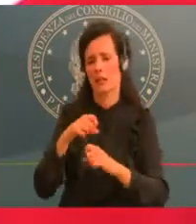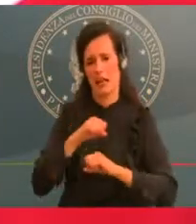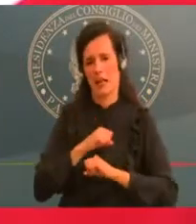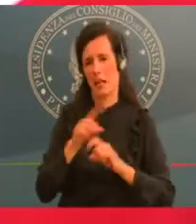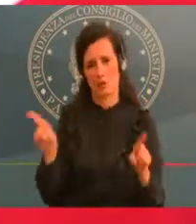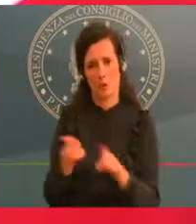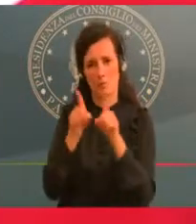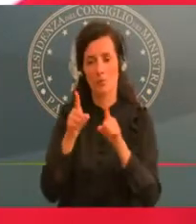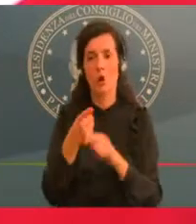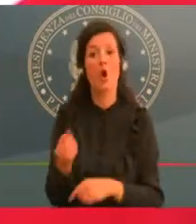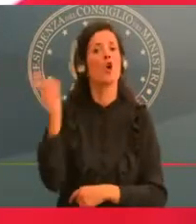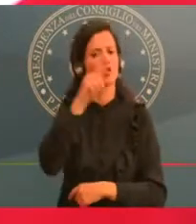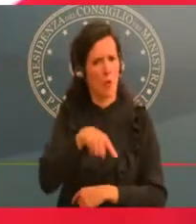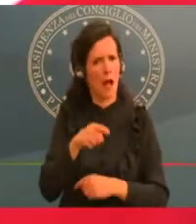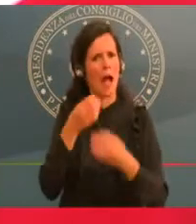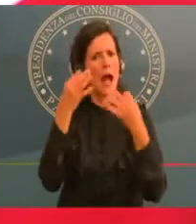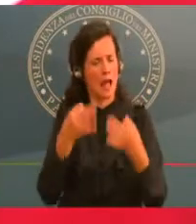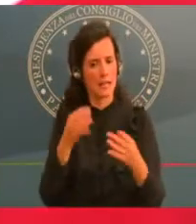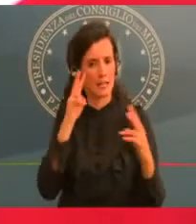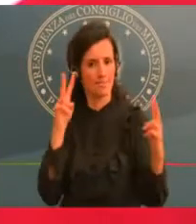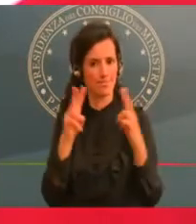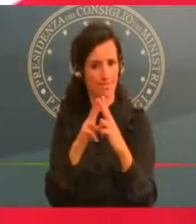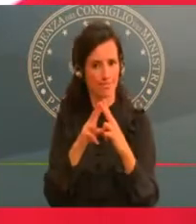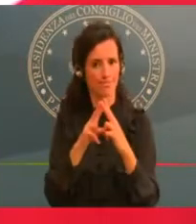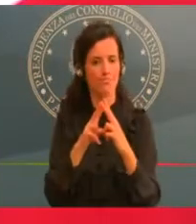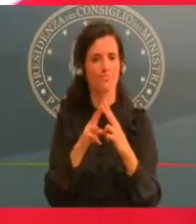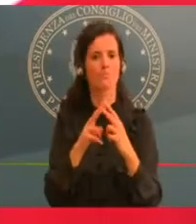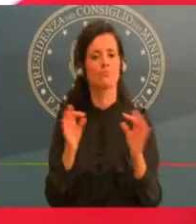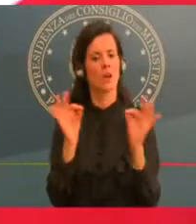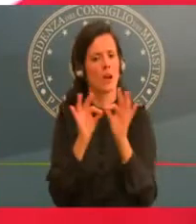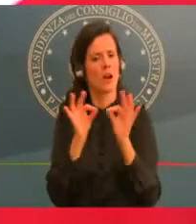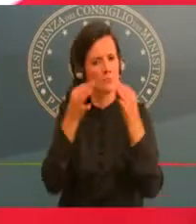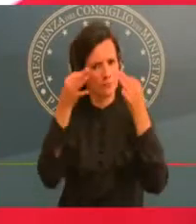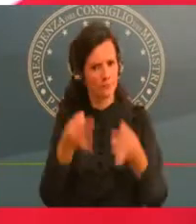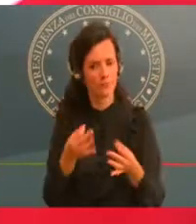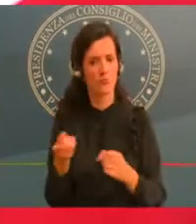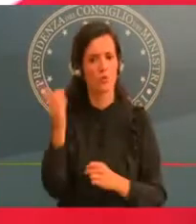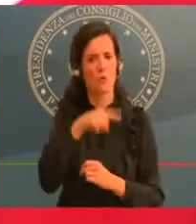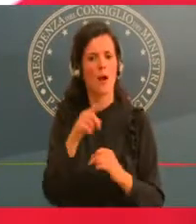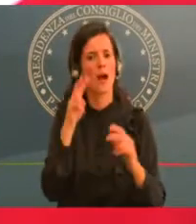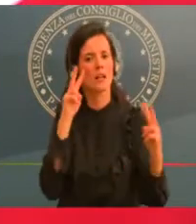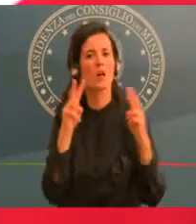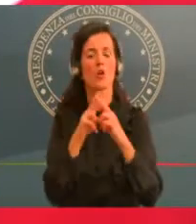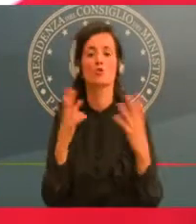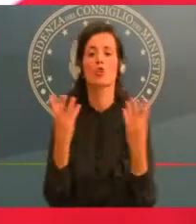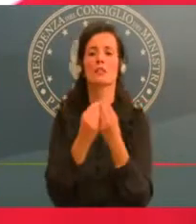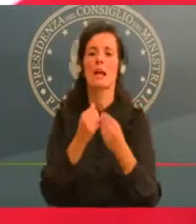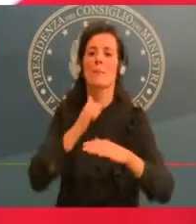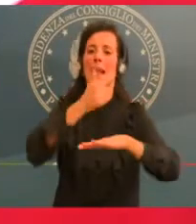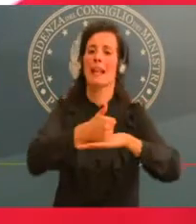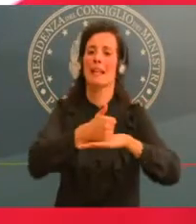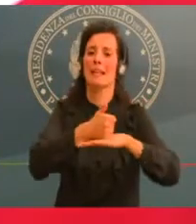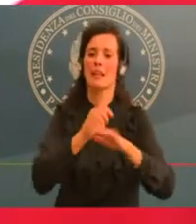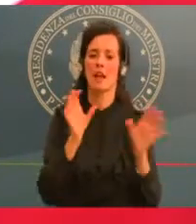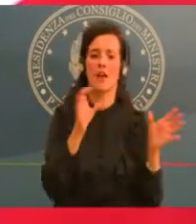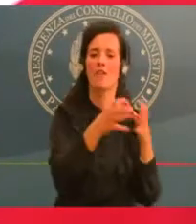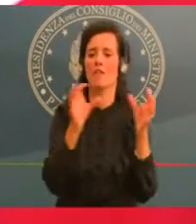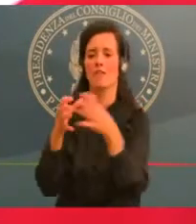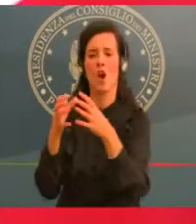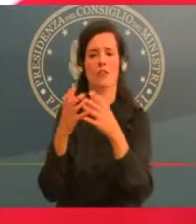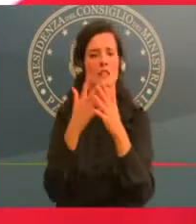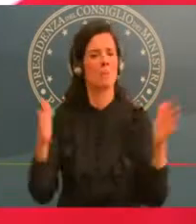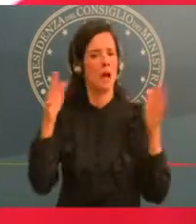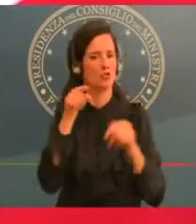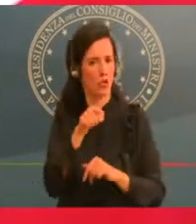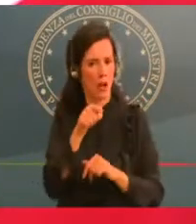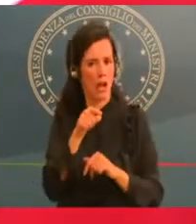con i leader delle varie forze di maggioranza per valutare quali sono le priorità per quanto riguarda l'azione di